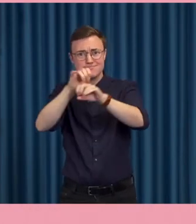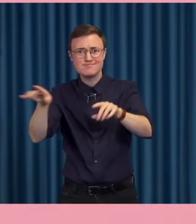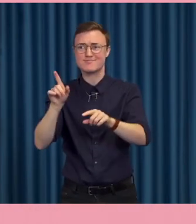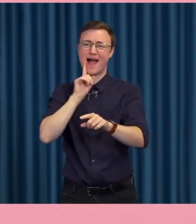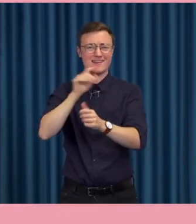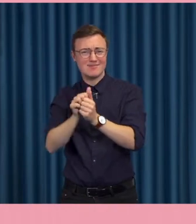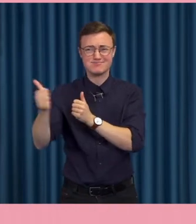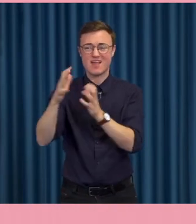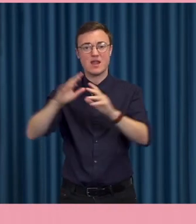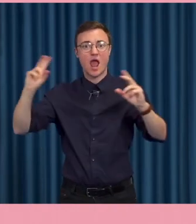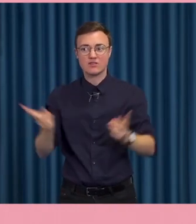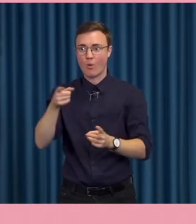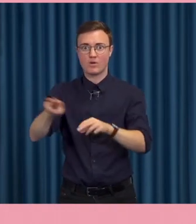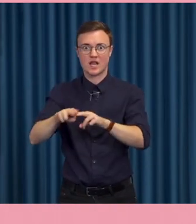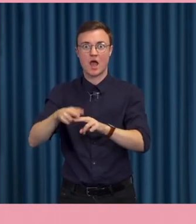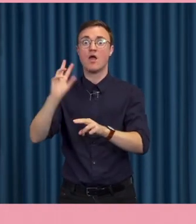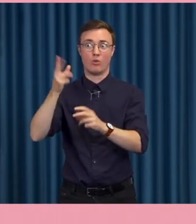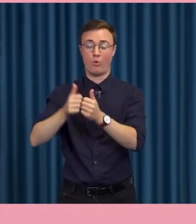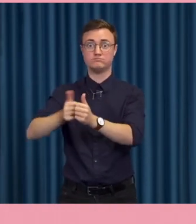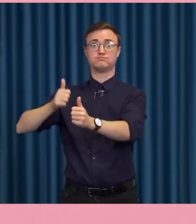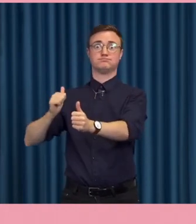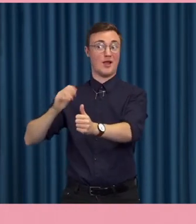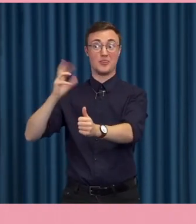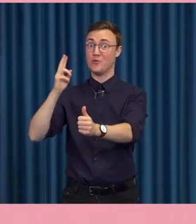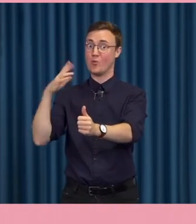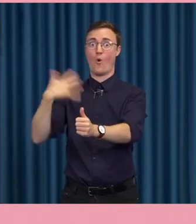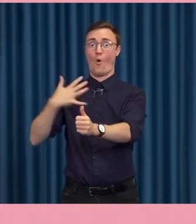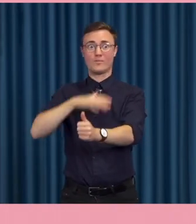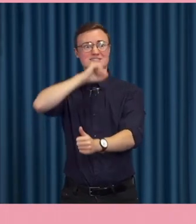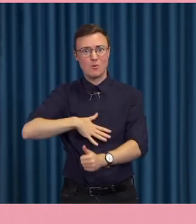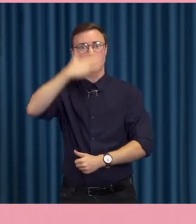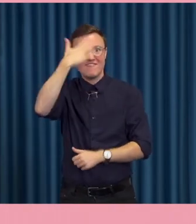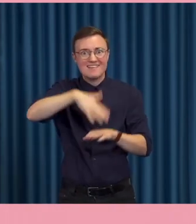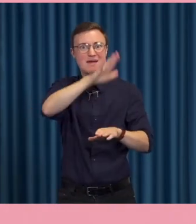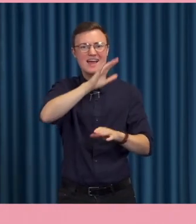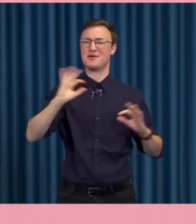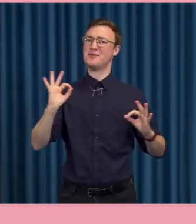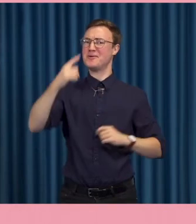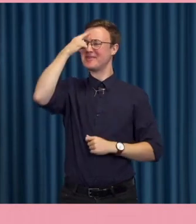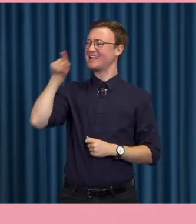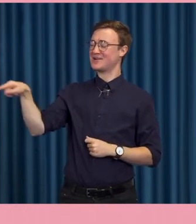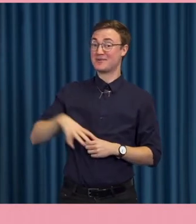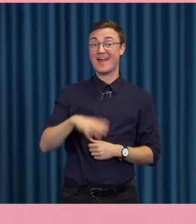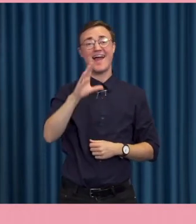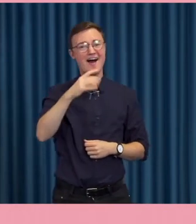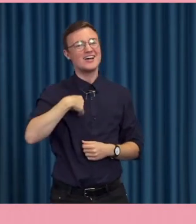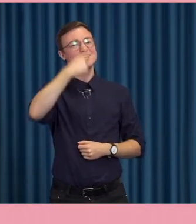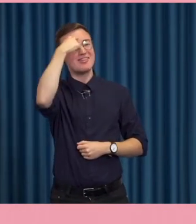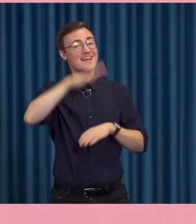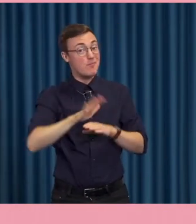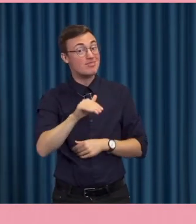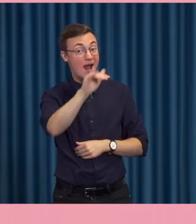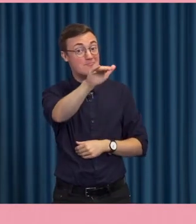framkant och nu kände hon nu springer det ifrån mig vad tänker du kring det? Jag tänker på den där trappan då